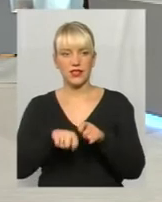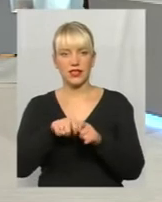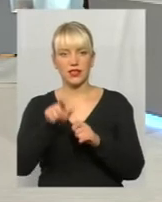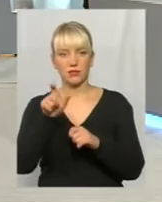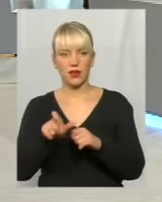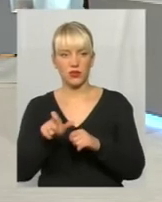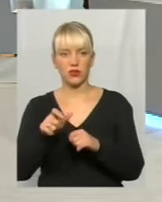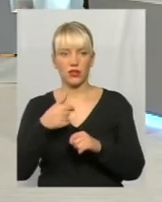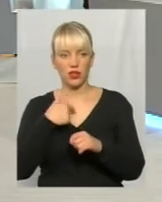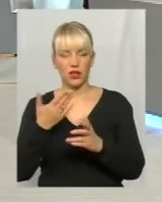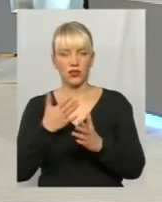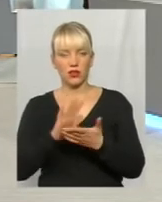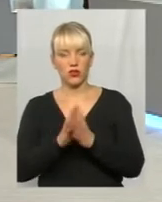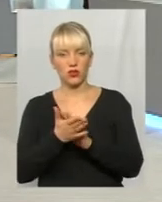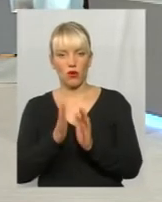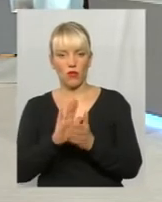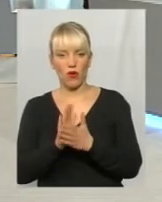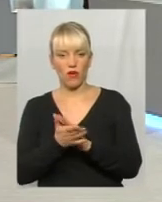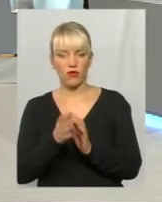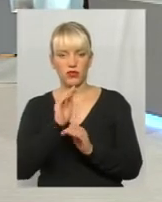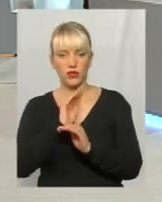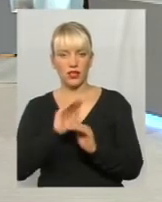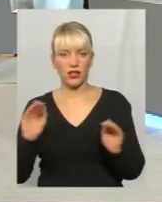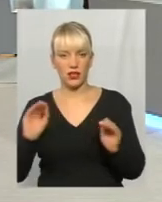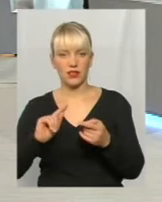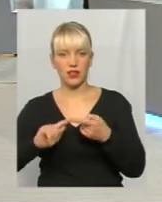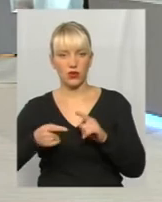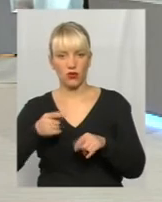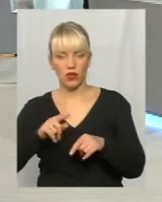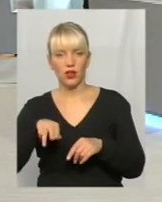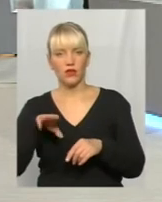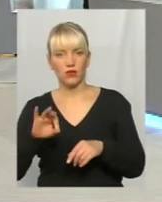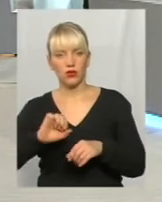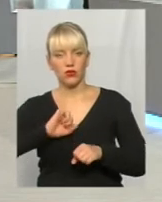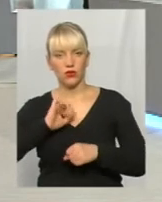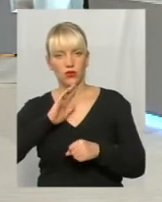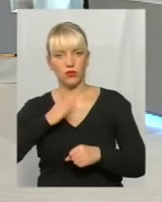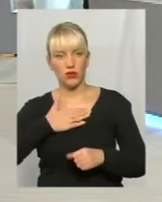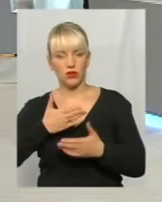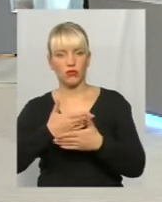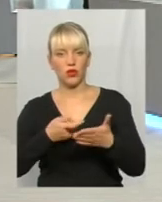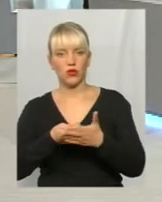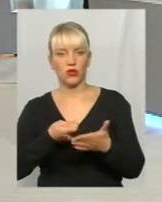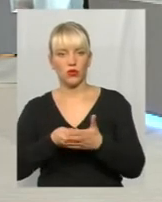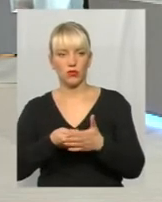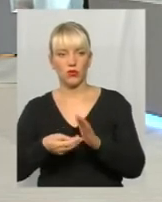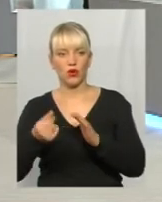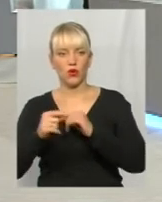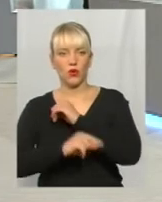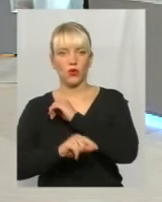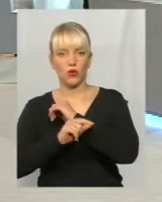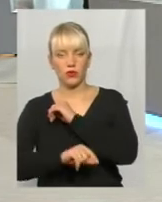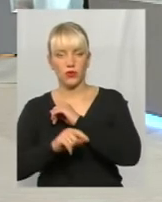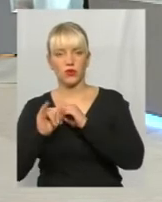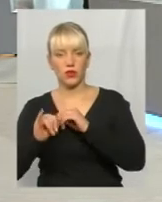я якось з домовлюсь тихесенько, то, друзі мої, тоді ми годуємо корупцію,